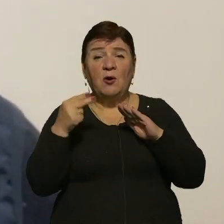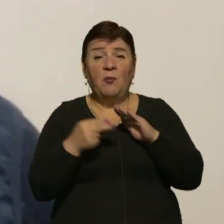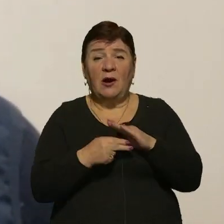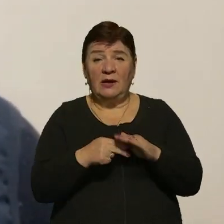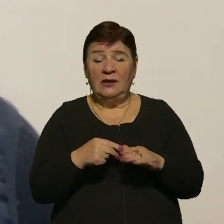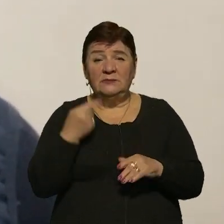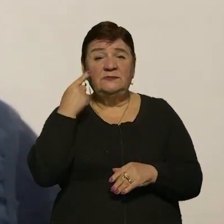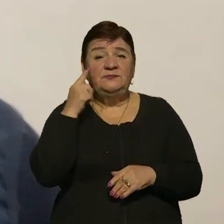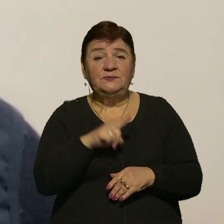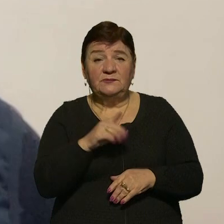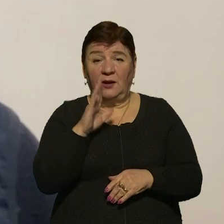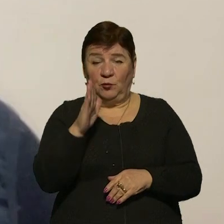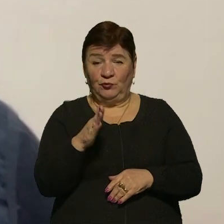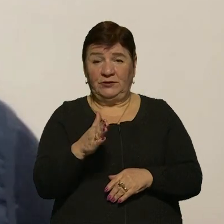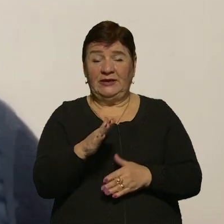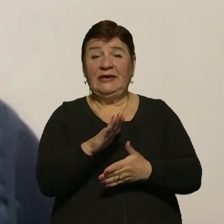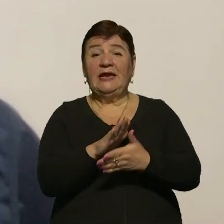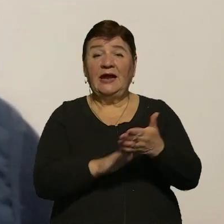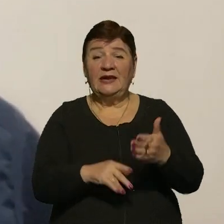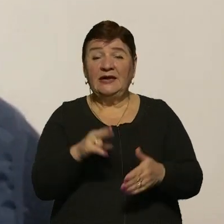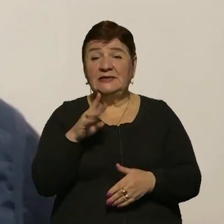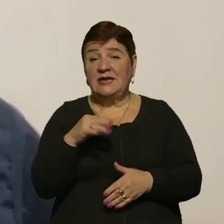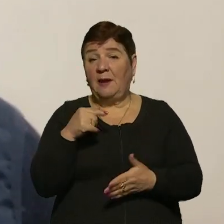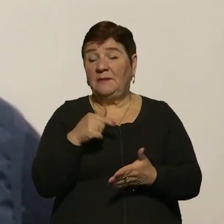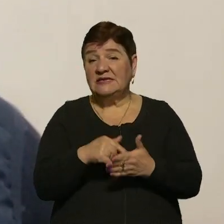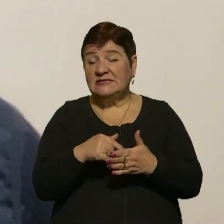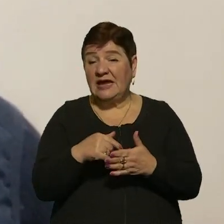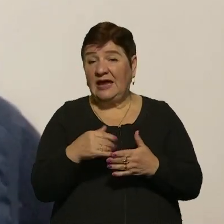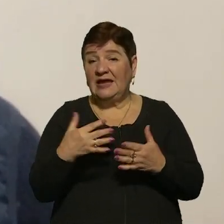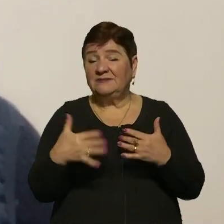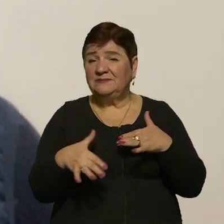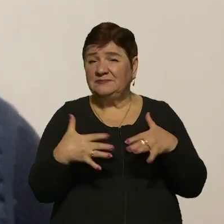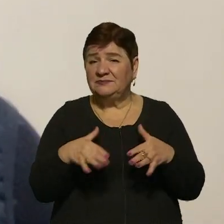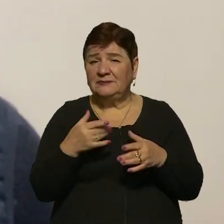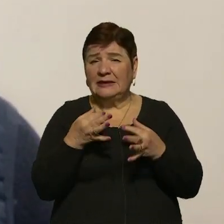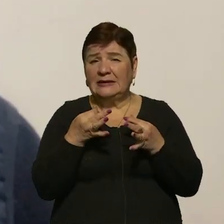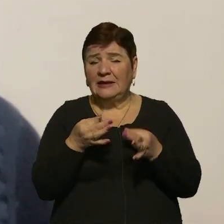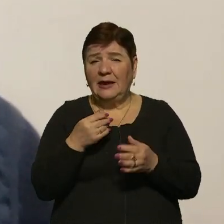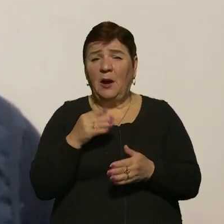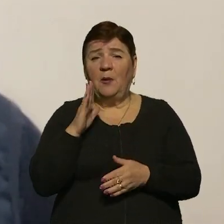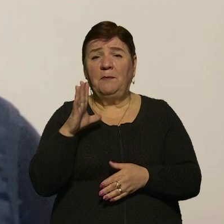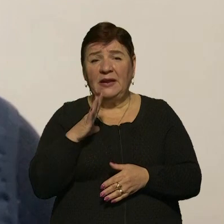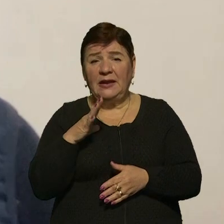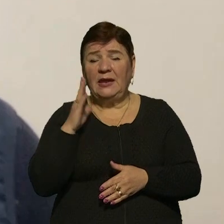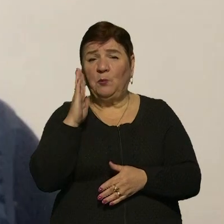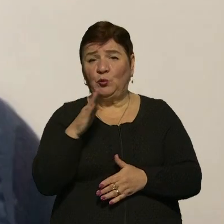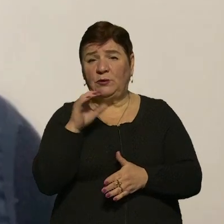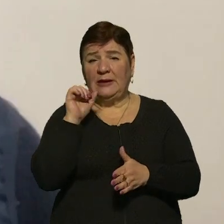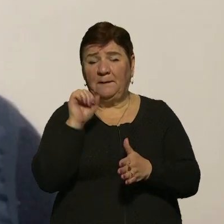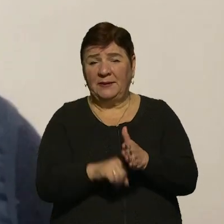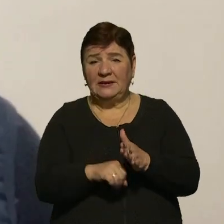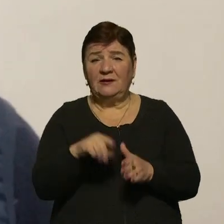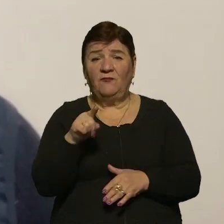власне, переконати, і будуть намагатися далі. Оце місце, як то кажуть, слабке, тонке, в нього били і будуть бити. От, про те, що